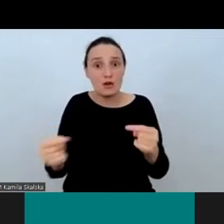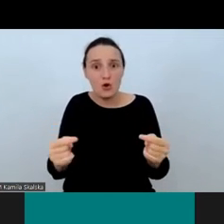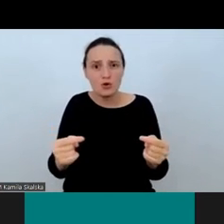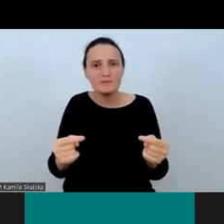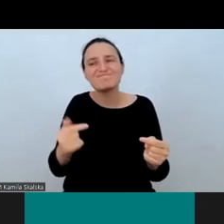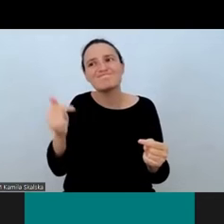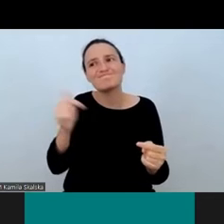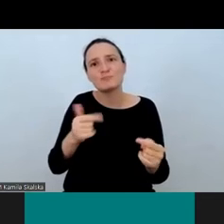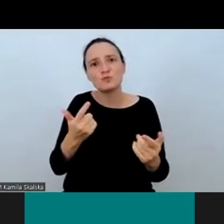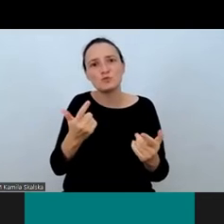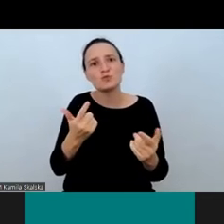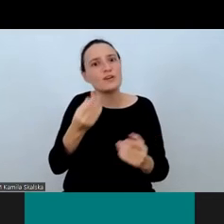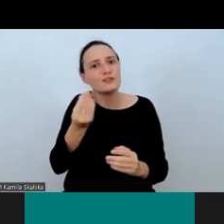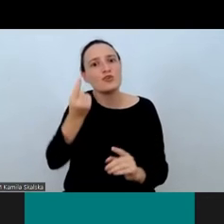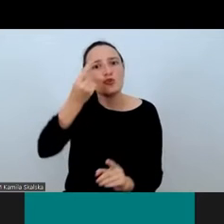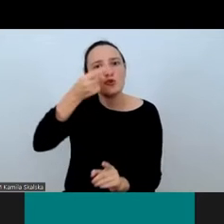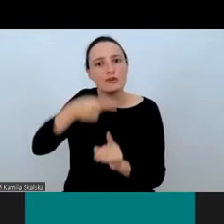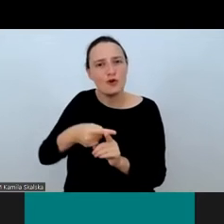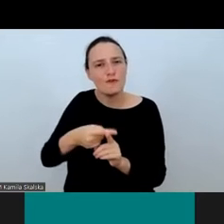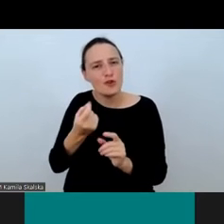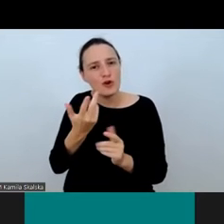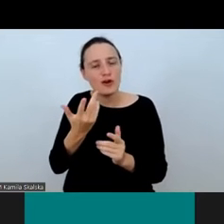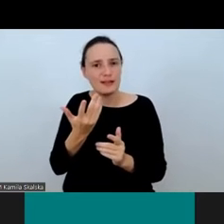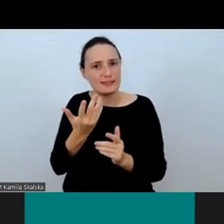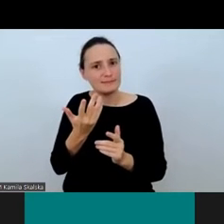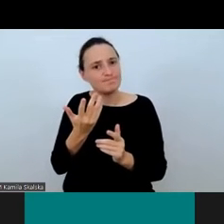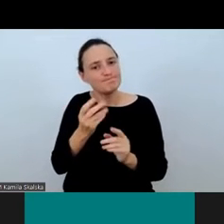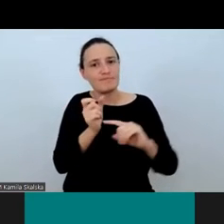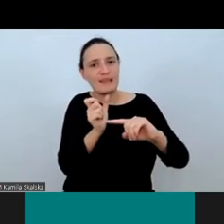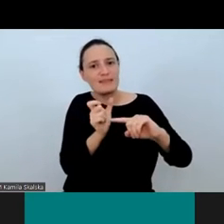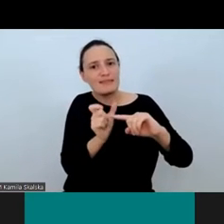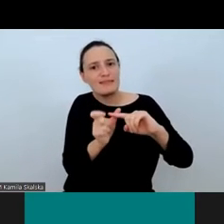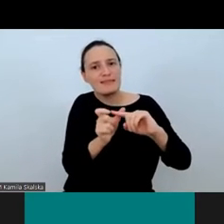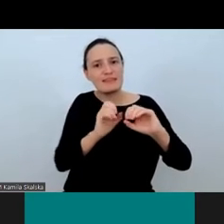dokonać pewnych adaptacji tej definicji.